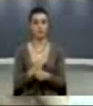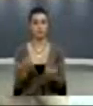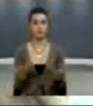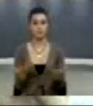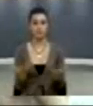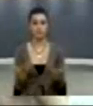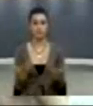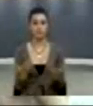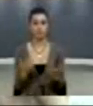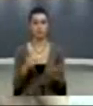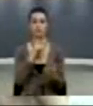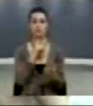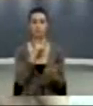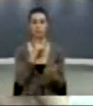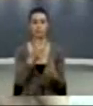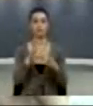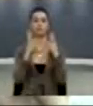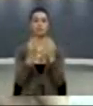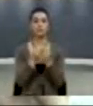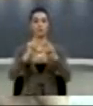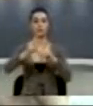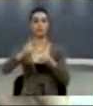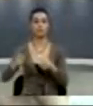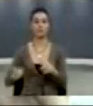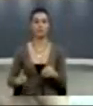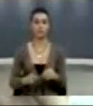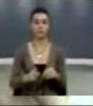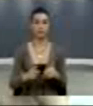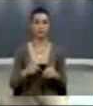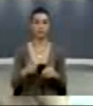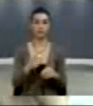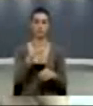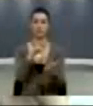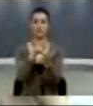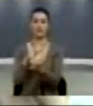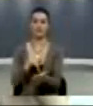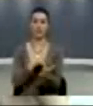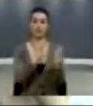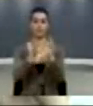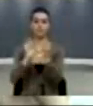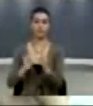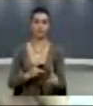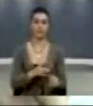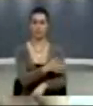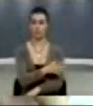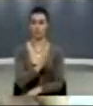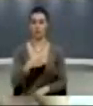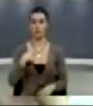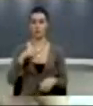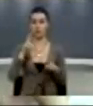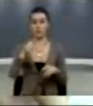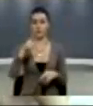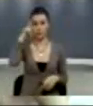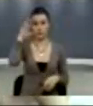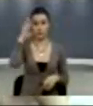prej, ndoshta, gjitha memorialeve tjera të luftës qëjnëtare, por shpesoj që edhe kërë ministri cili është